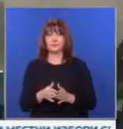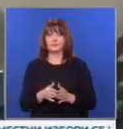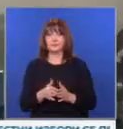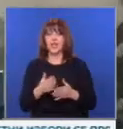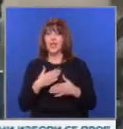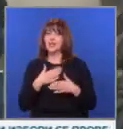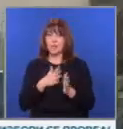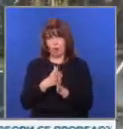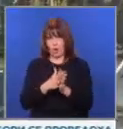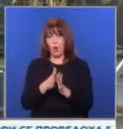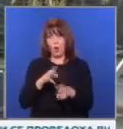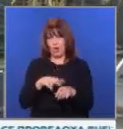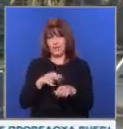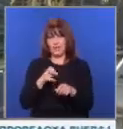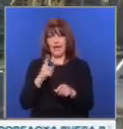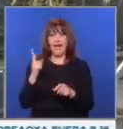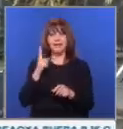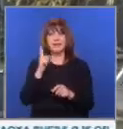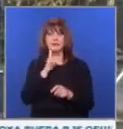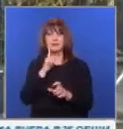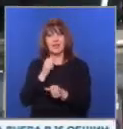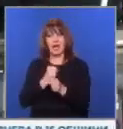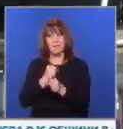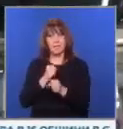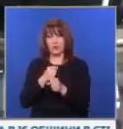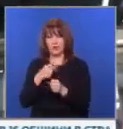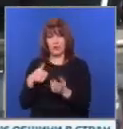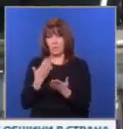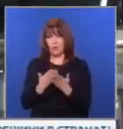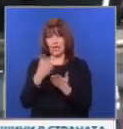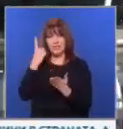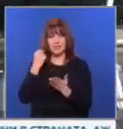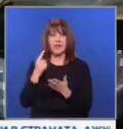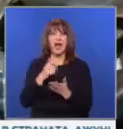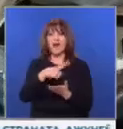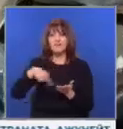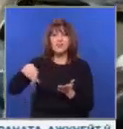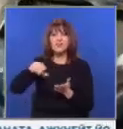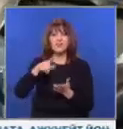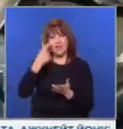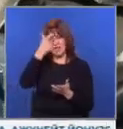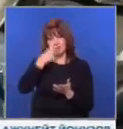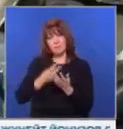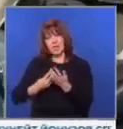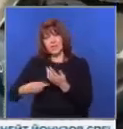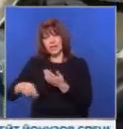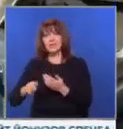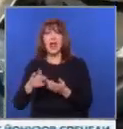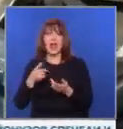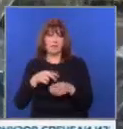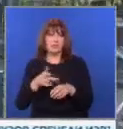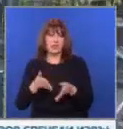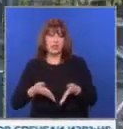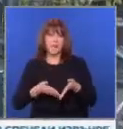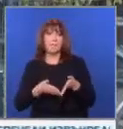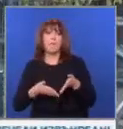Имало е хора, един от работниците е подал сигнала. Всички сами са излезли, даже са действани на първият екип да